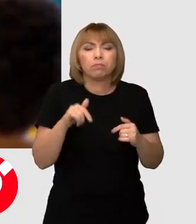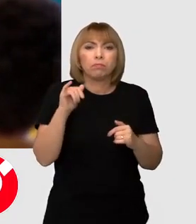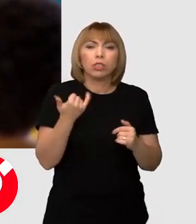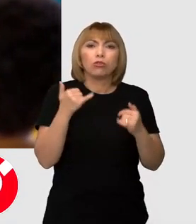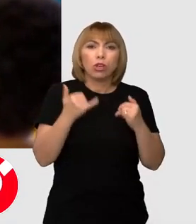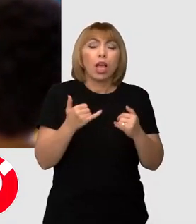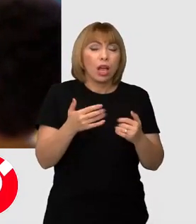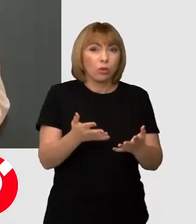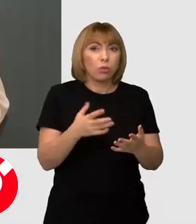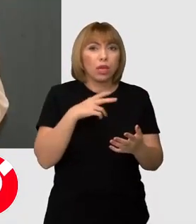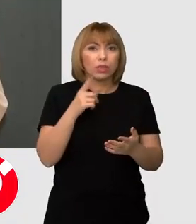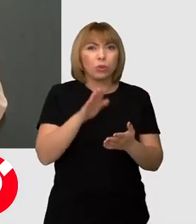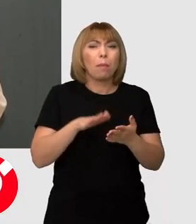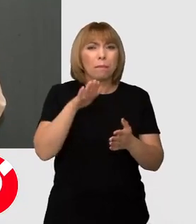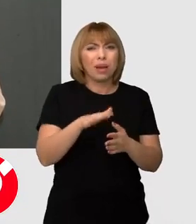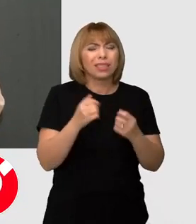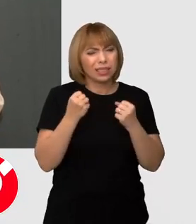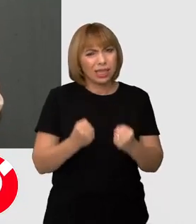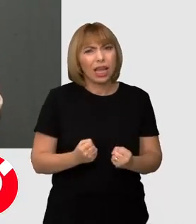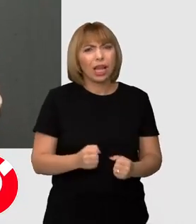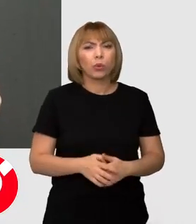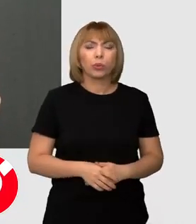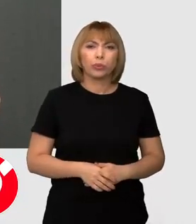un pas destul de dificil.